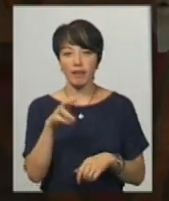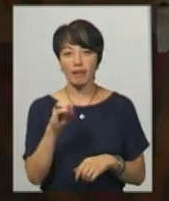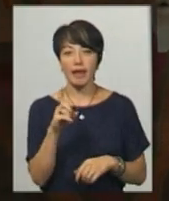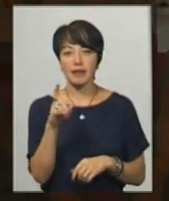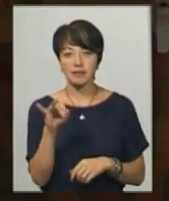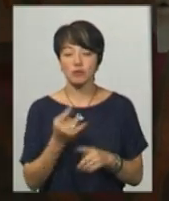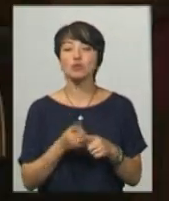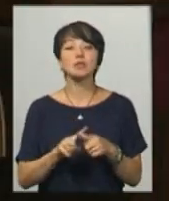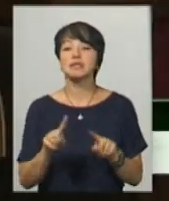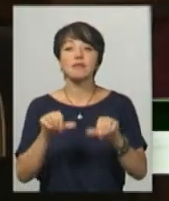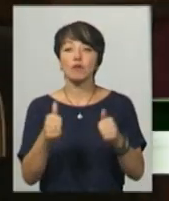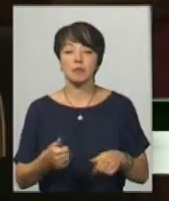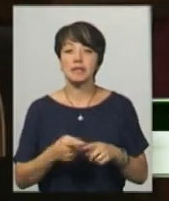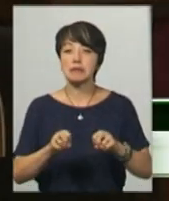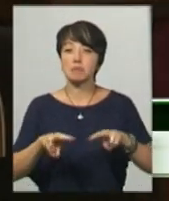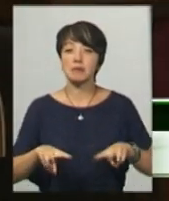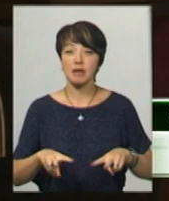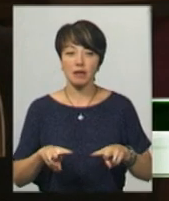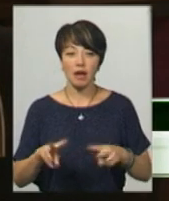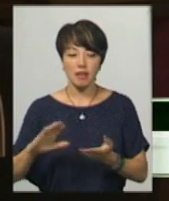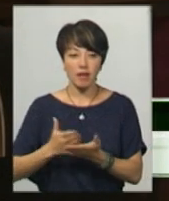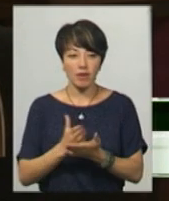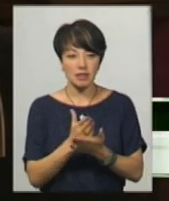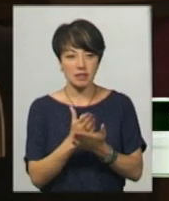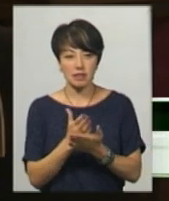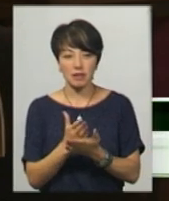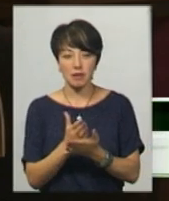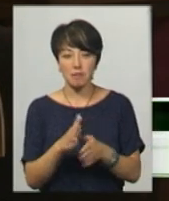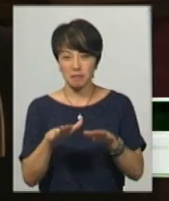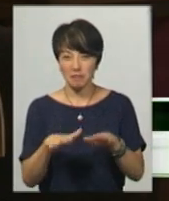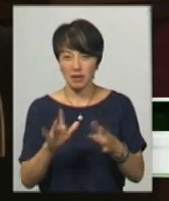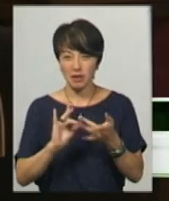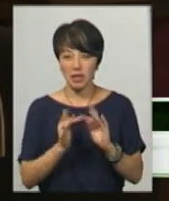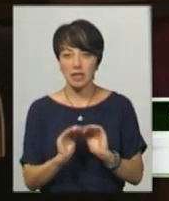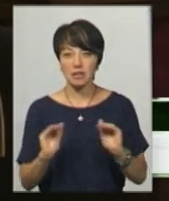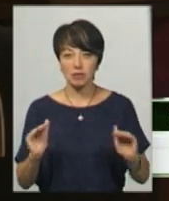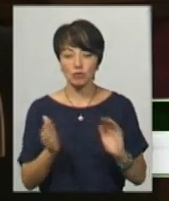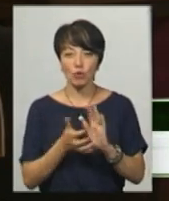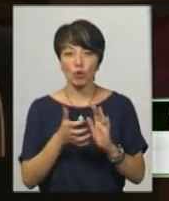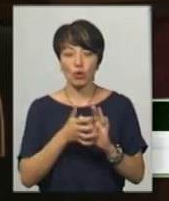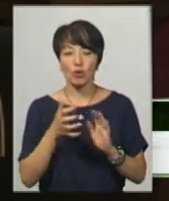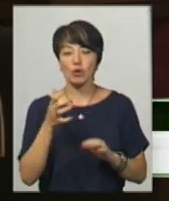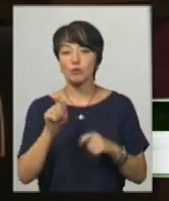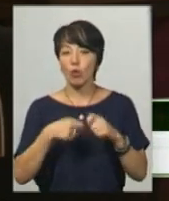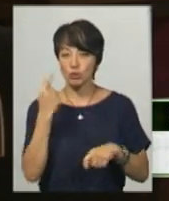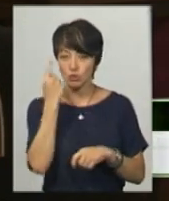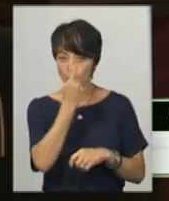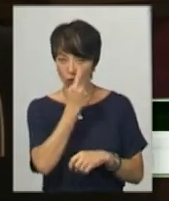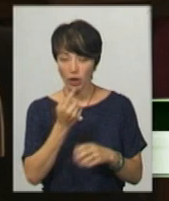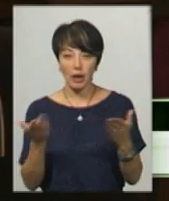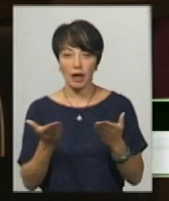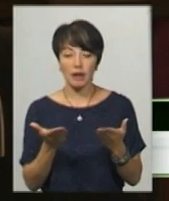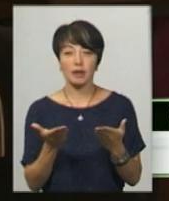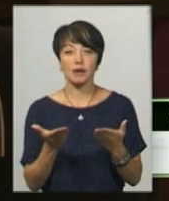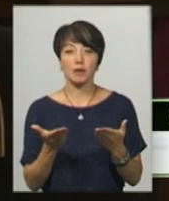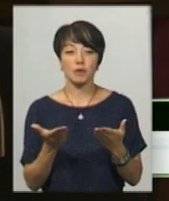Що таке формат дейзі? Спеціальна навігаційна оболонка, яка допоможе дітям із вадами зору, навіть тим діткам,